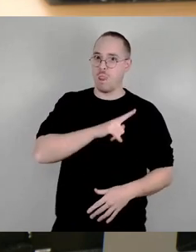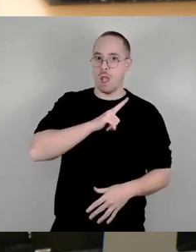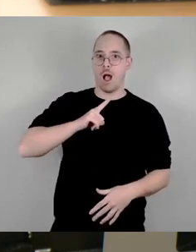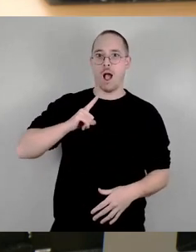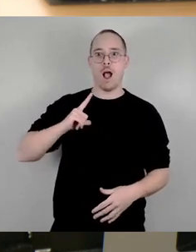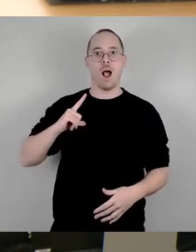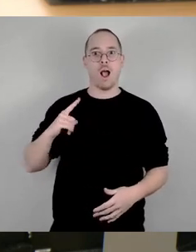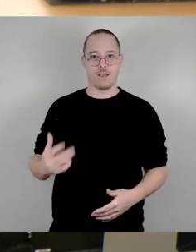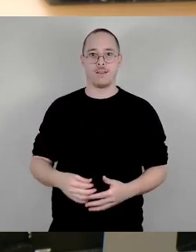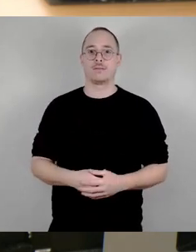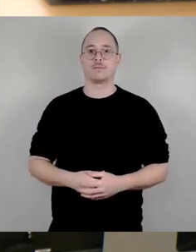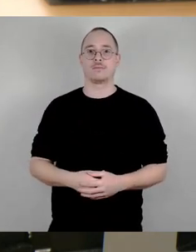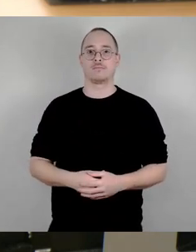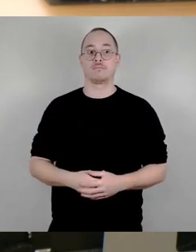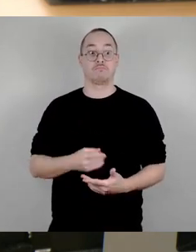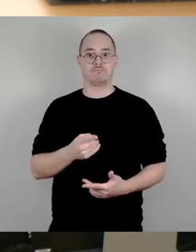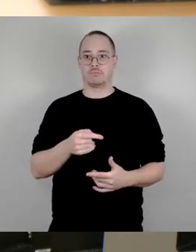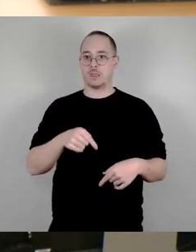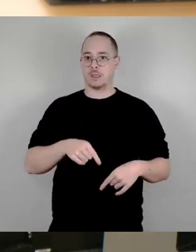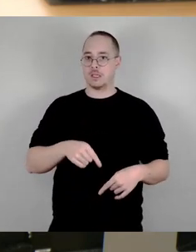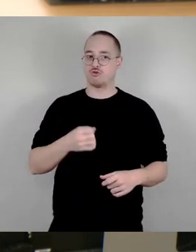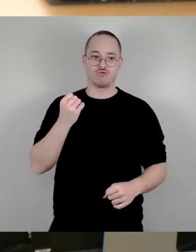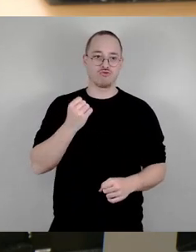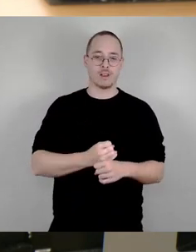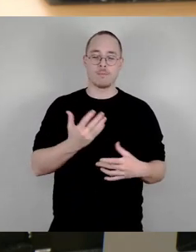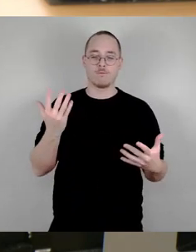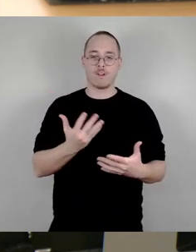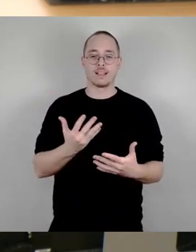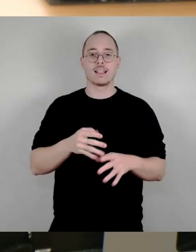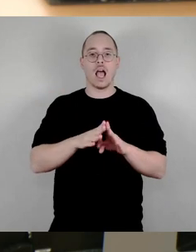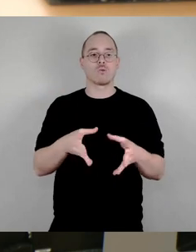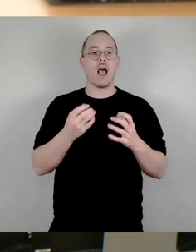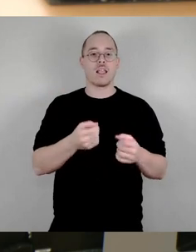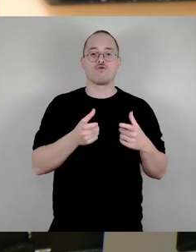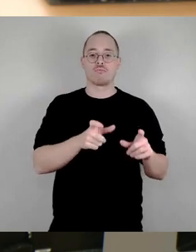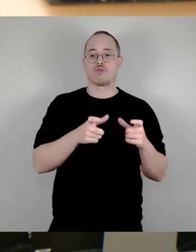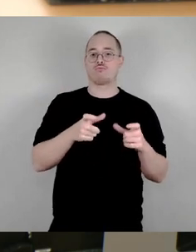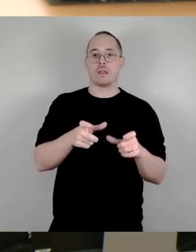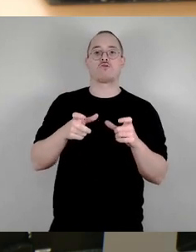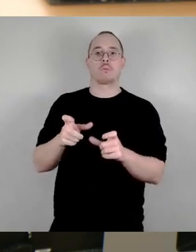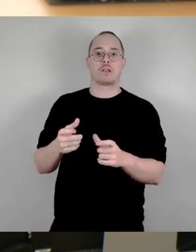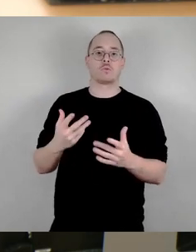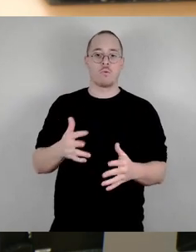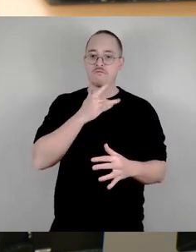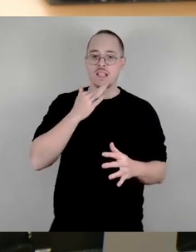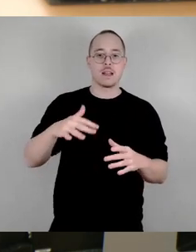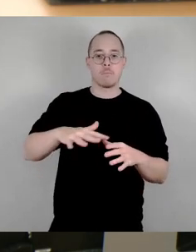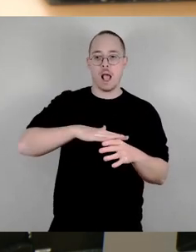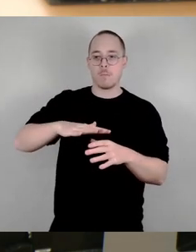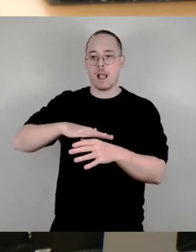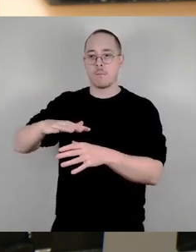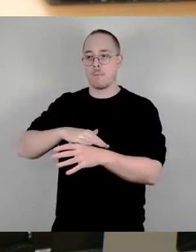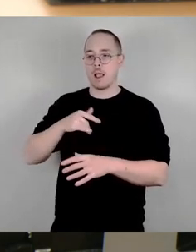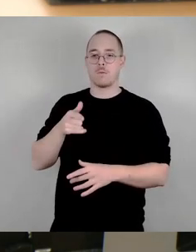Haushaltssperren hier in dieser Stadt, unter der viele Bereiche leiden. Das Soziale,